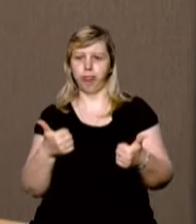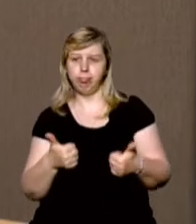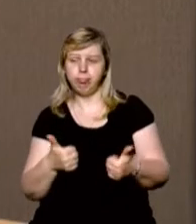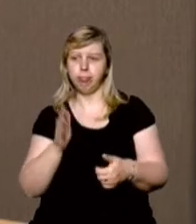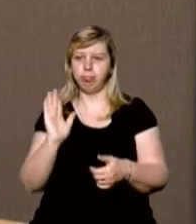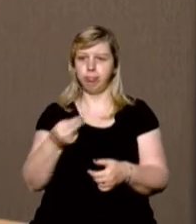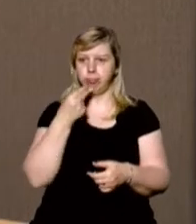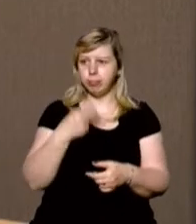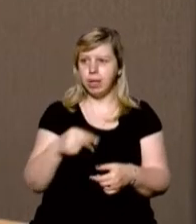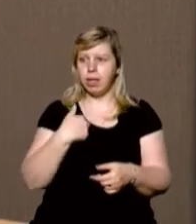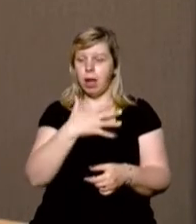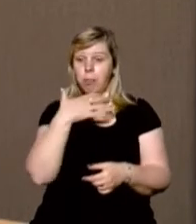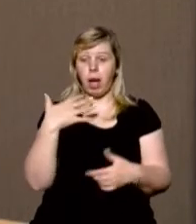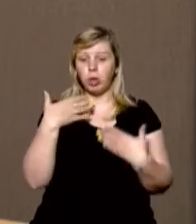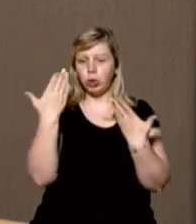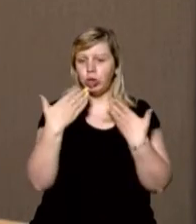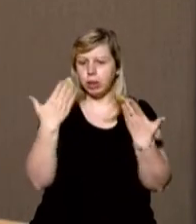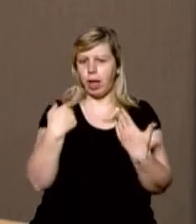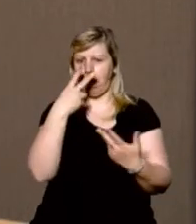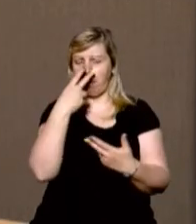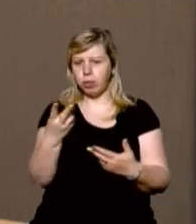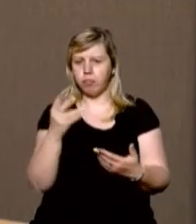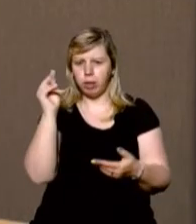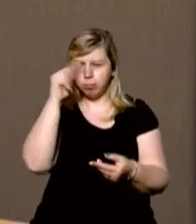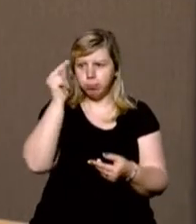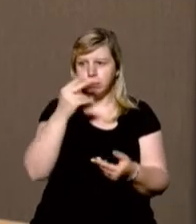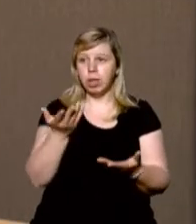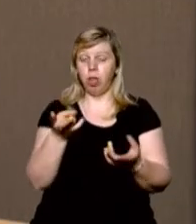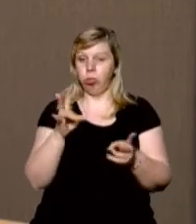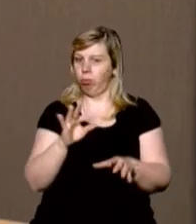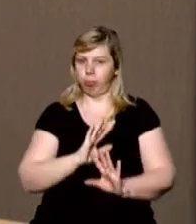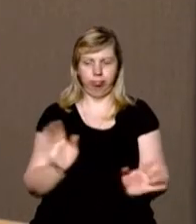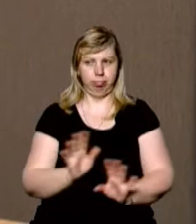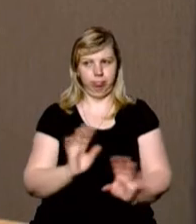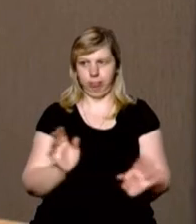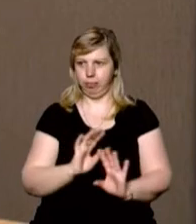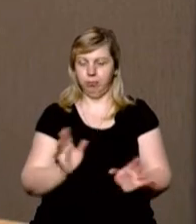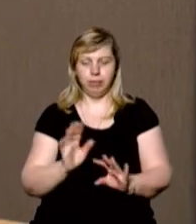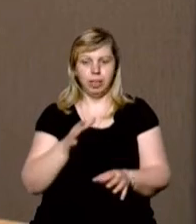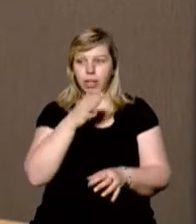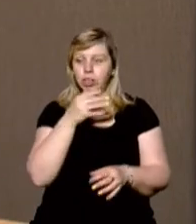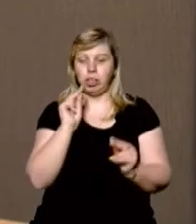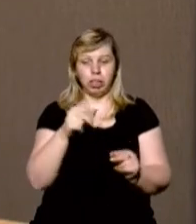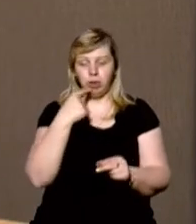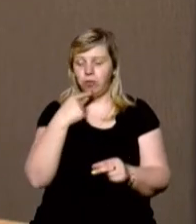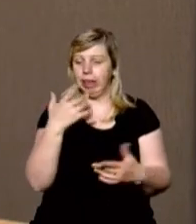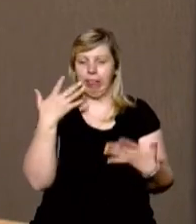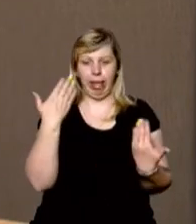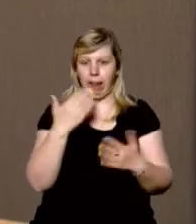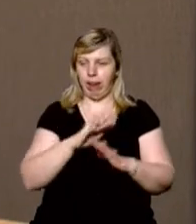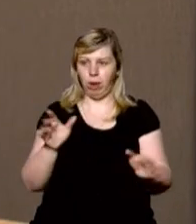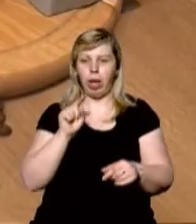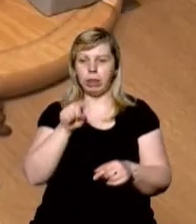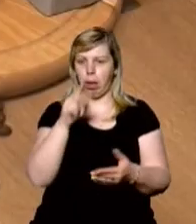класно. Я багато начиталася, надивилася. Но ні, чесно скажу, не так воно легко,